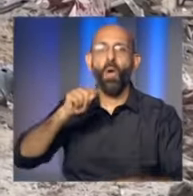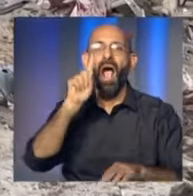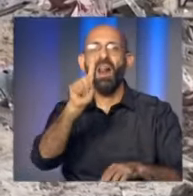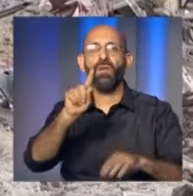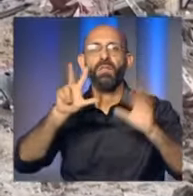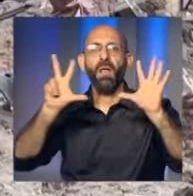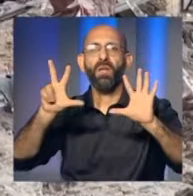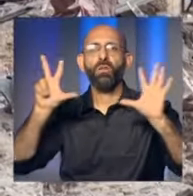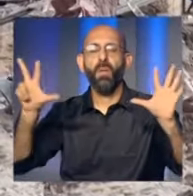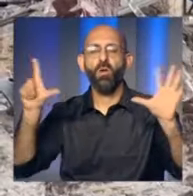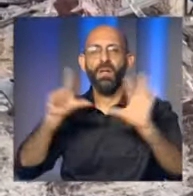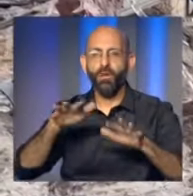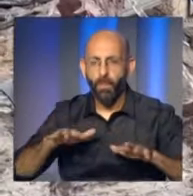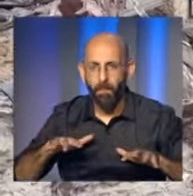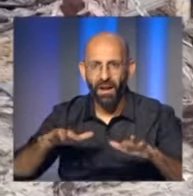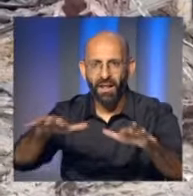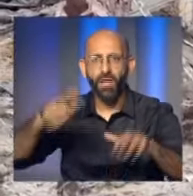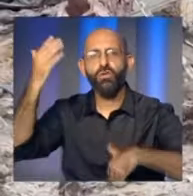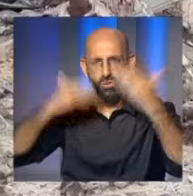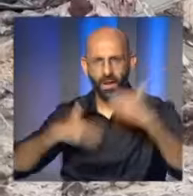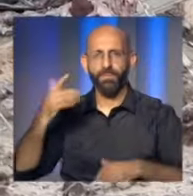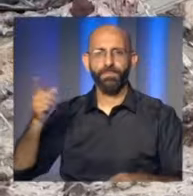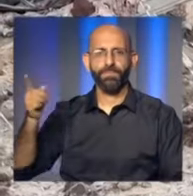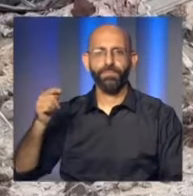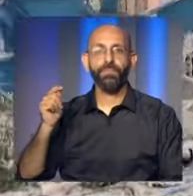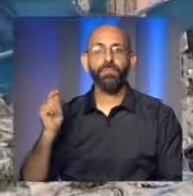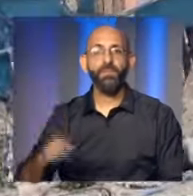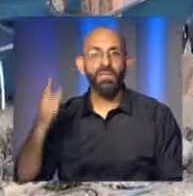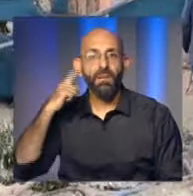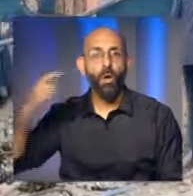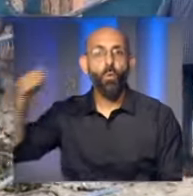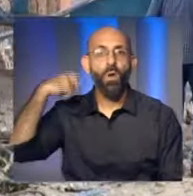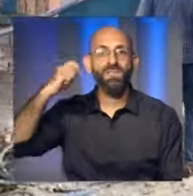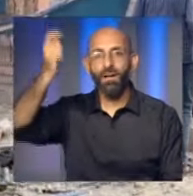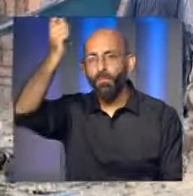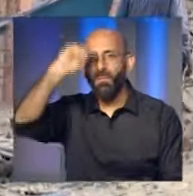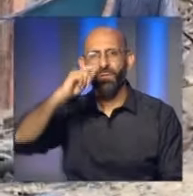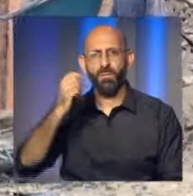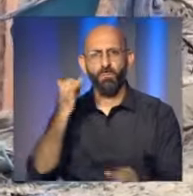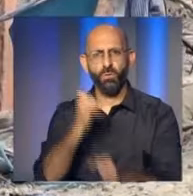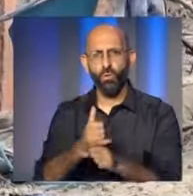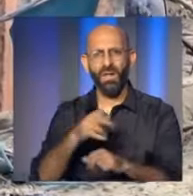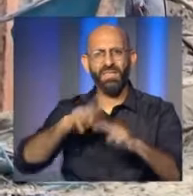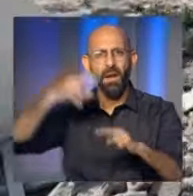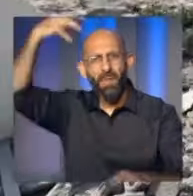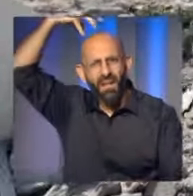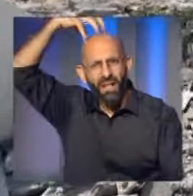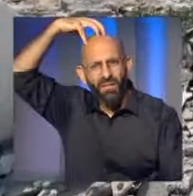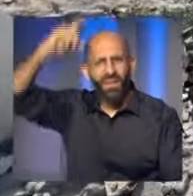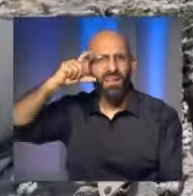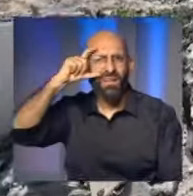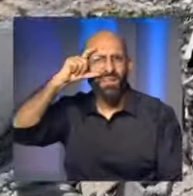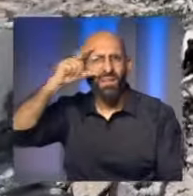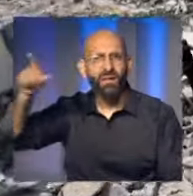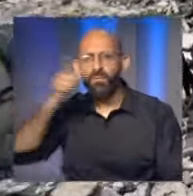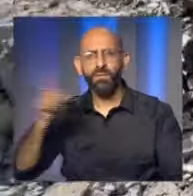بداية الحرب من بينهم ألف وثمانمائة وثمانية وسبعين خلال العملية البرية وزير الأمن